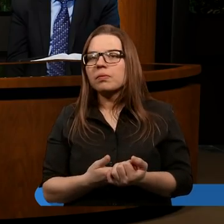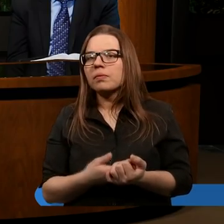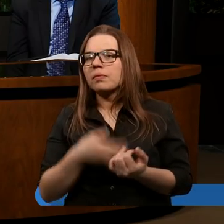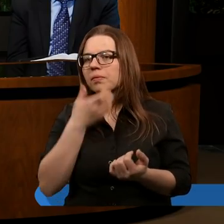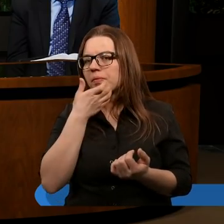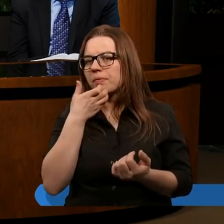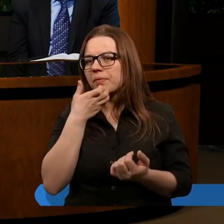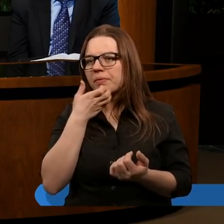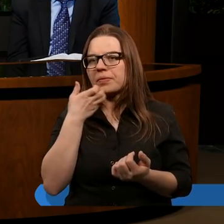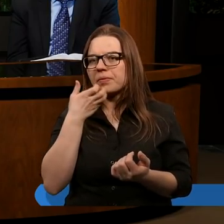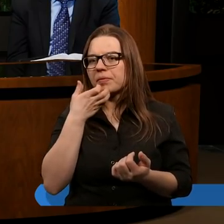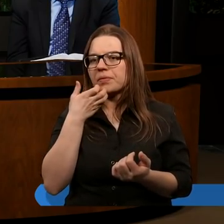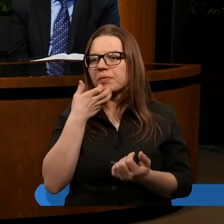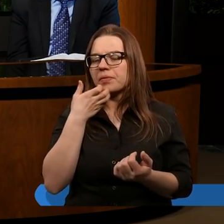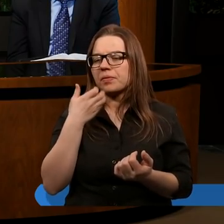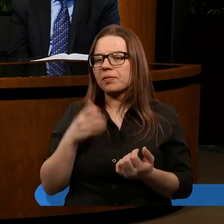Czy